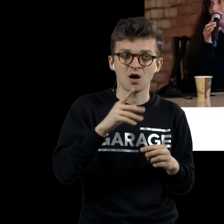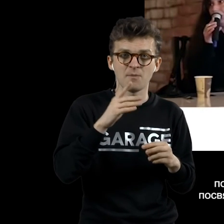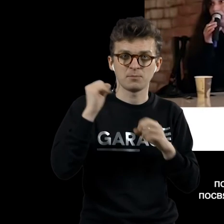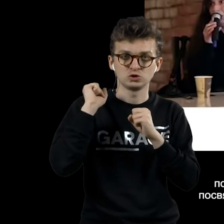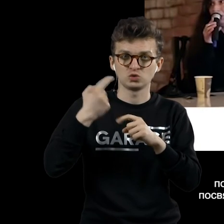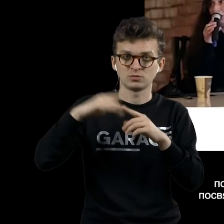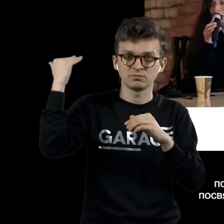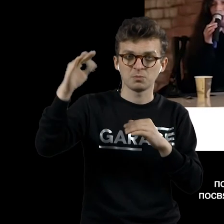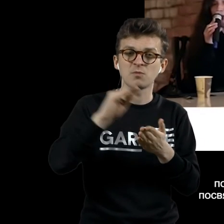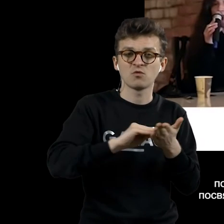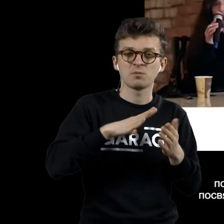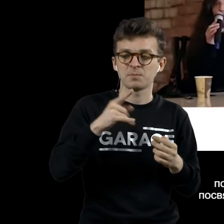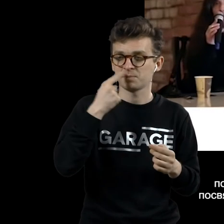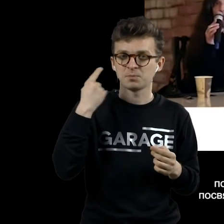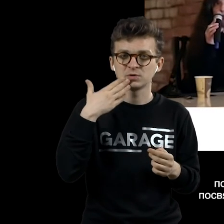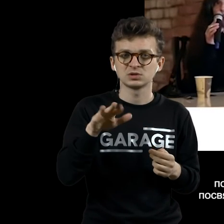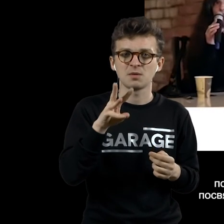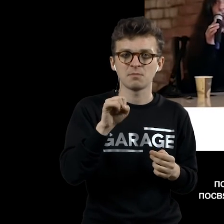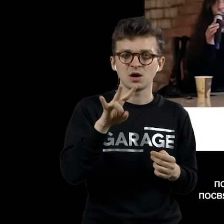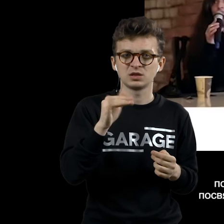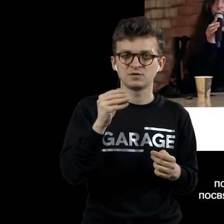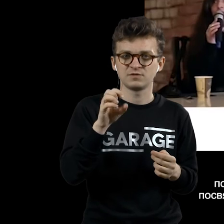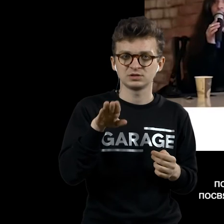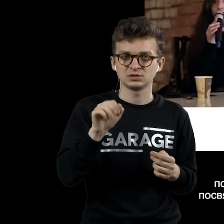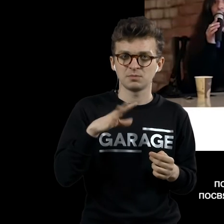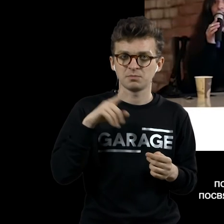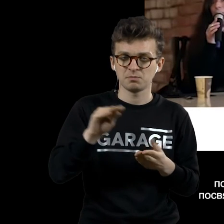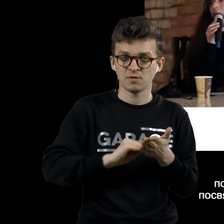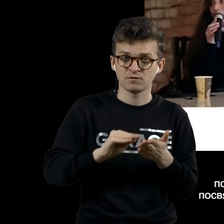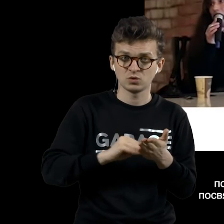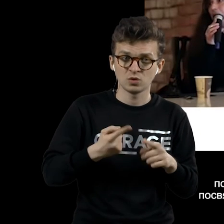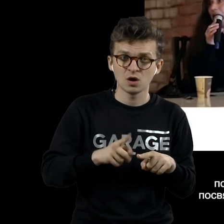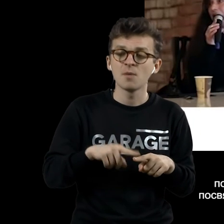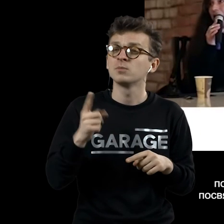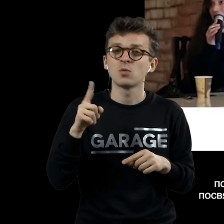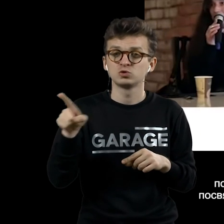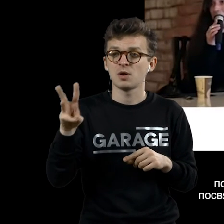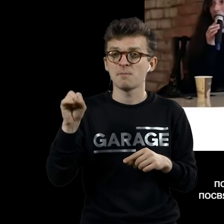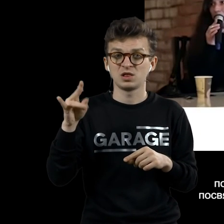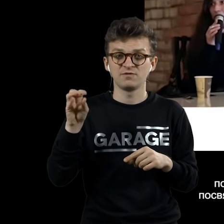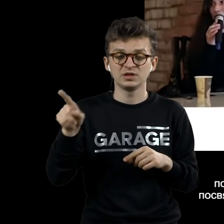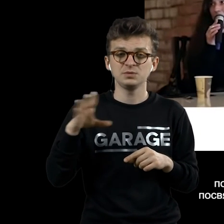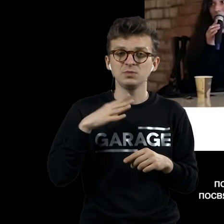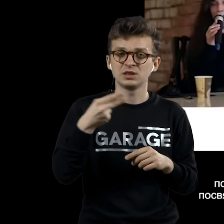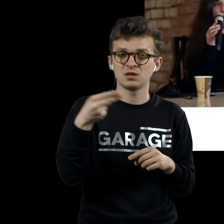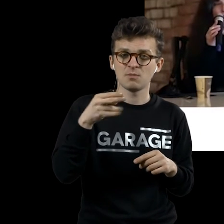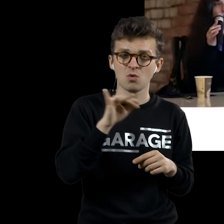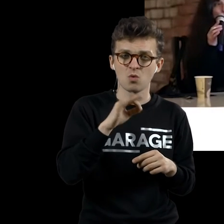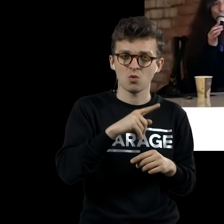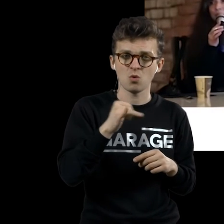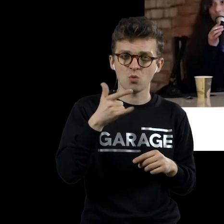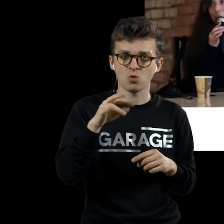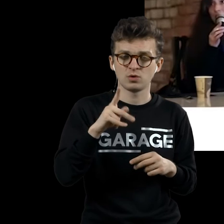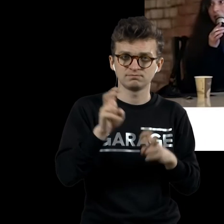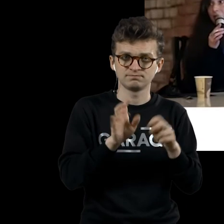последний, потому что манифест, который происходил в Генке, была посвящена угольной промышленности, капитализму и производству. вот туда